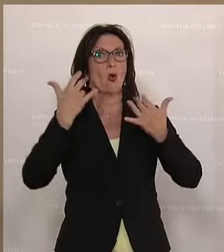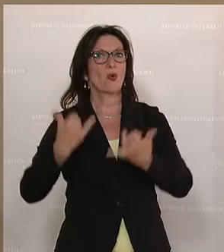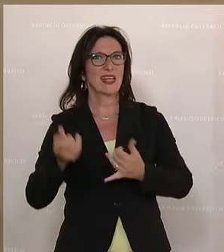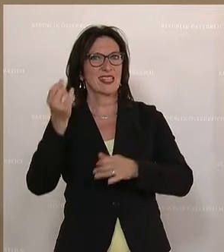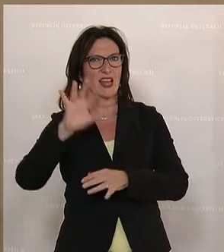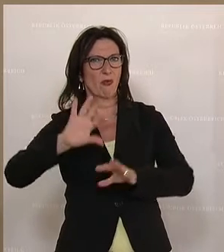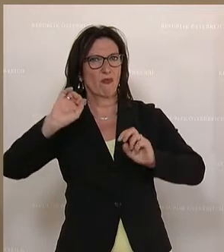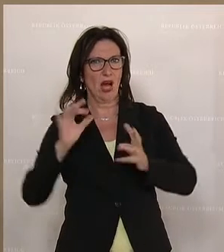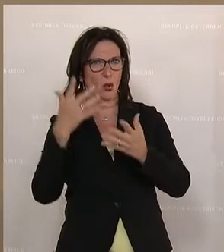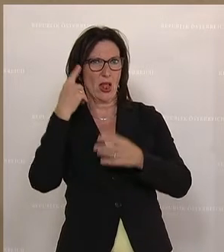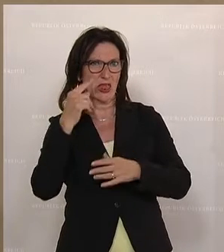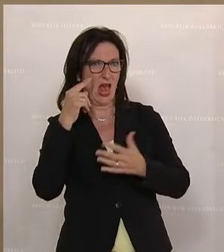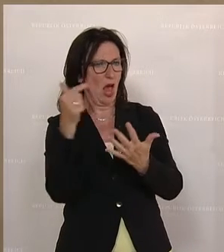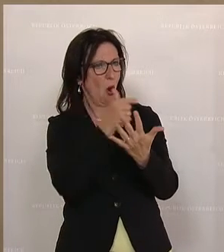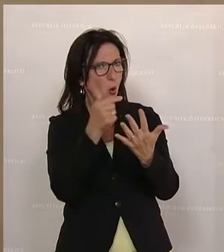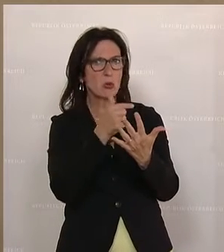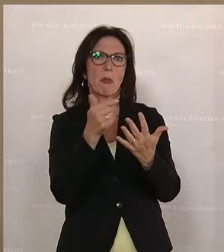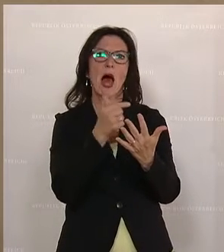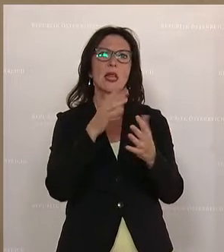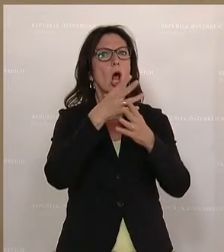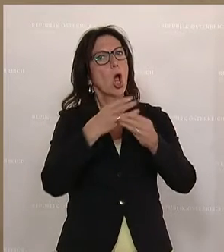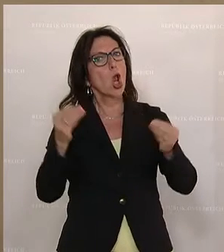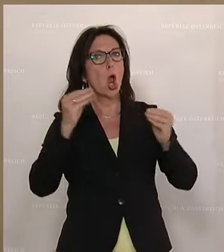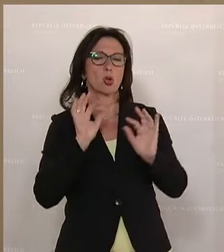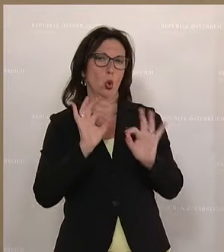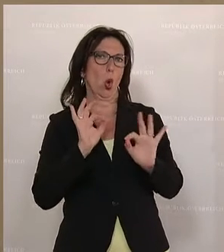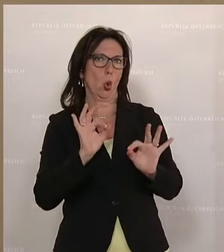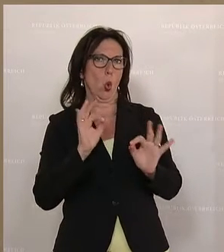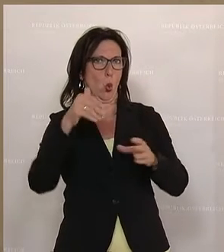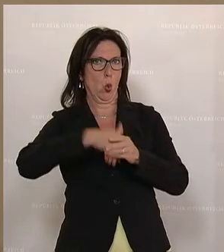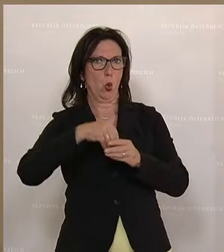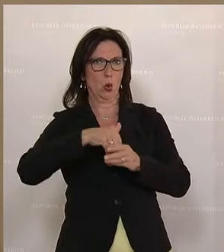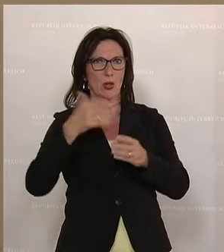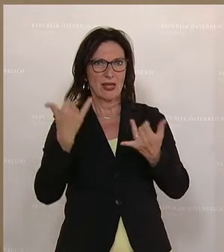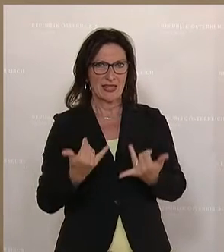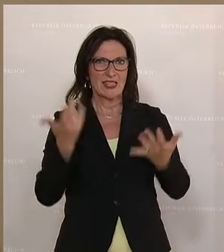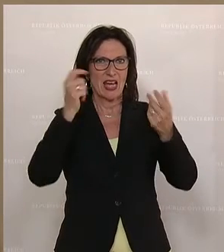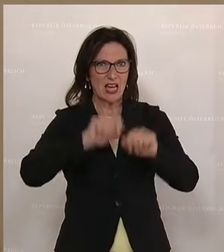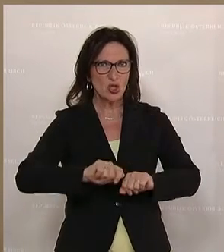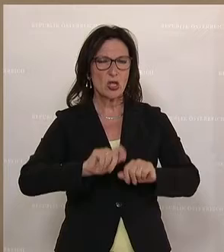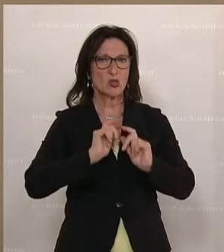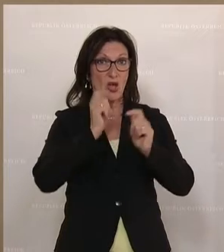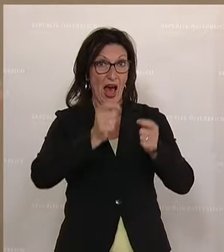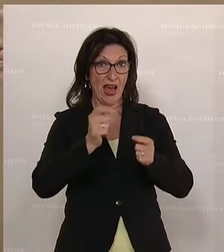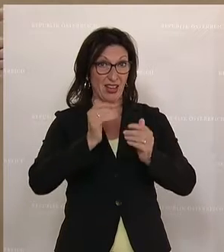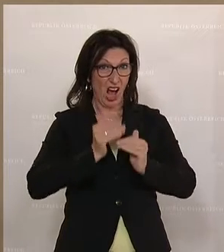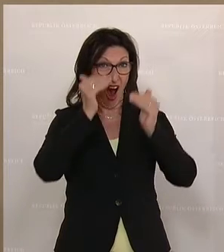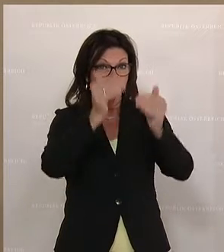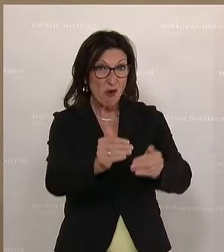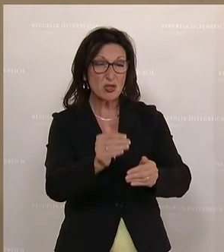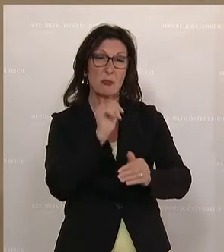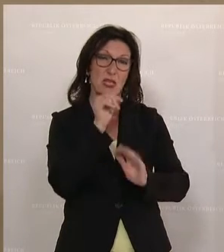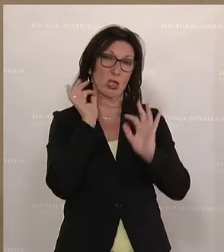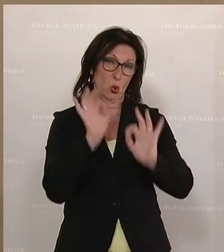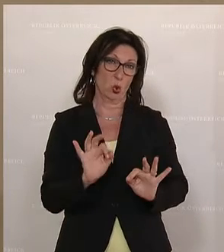NEOS brauchbare Lösungen gebracht. Diese Neuregelung per Entschließungsantrag aufzuschieben, ist natürlich alles andere als ideal,